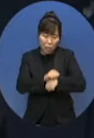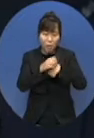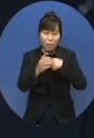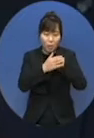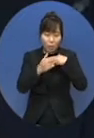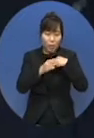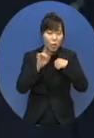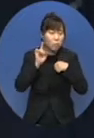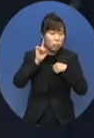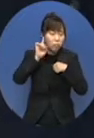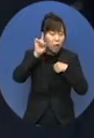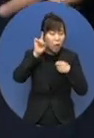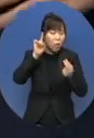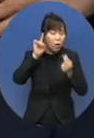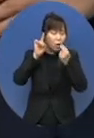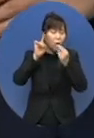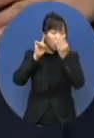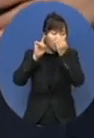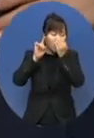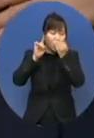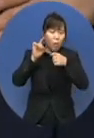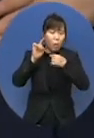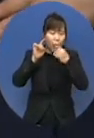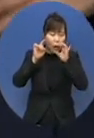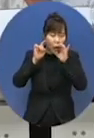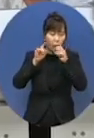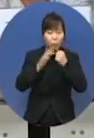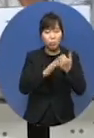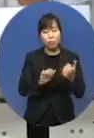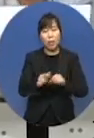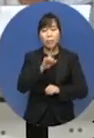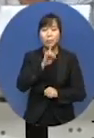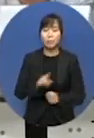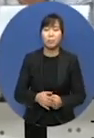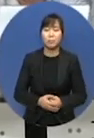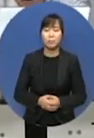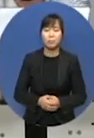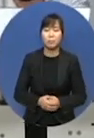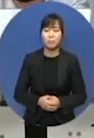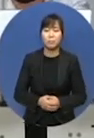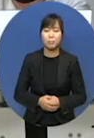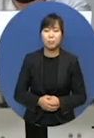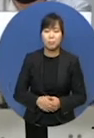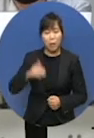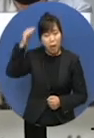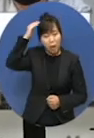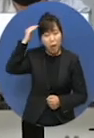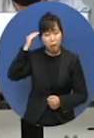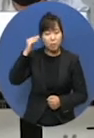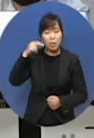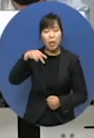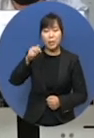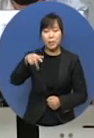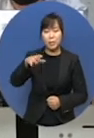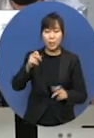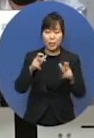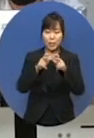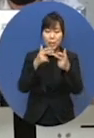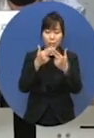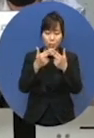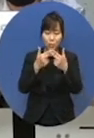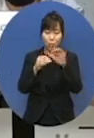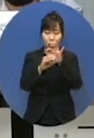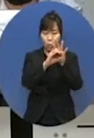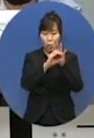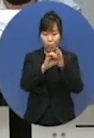고혈압의 호흡곤란 증상으로 사망하고 있다고 주장하고 있습니다. 한국신장장애인협회는 코로나19